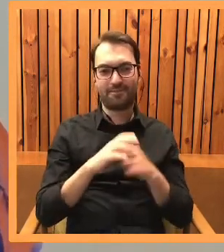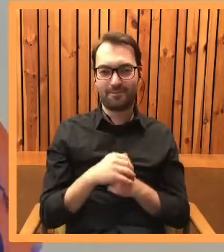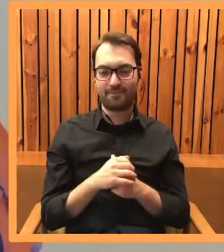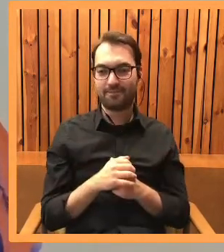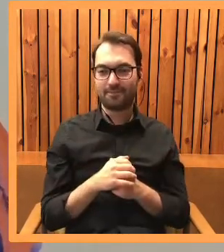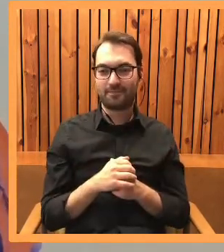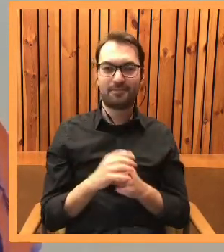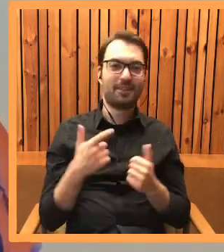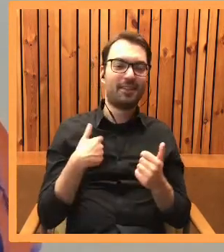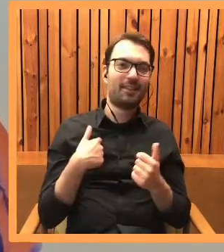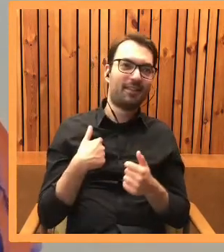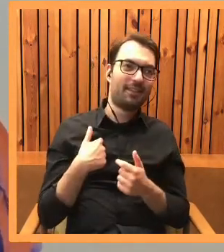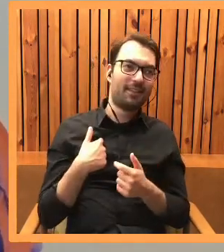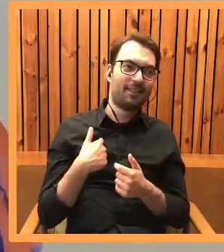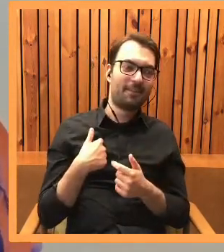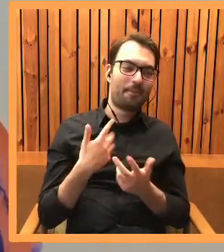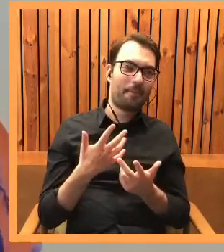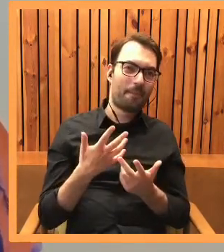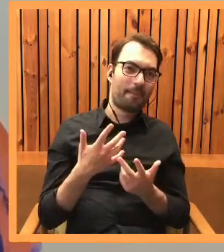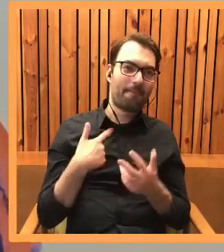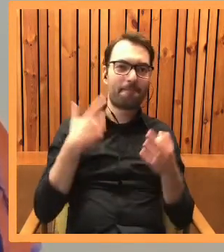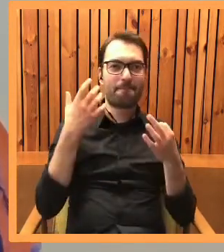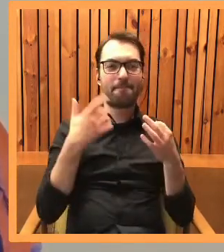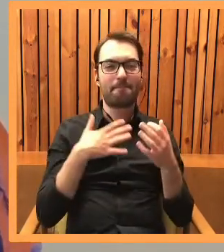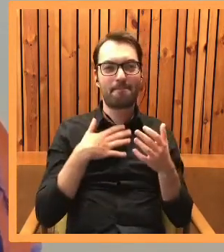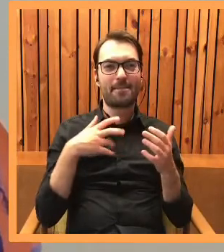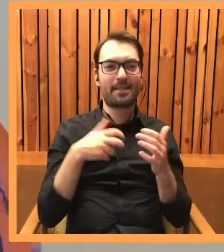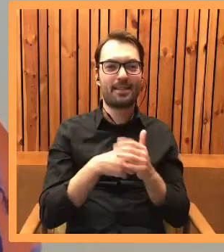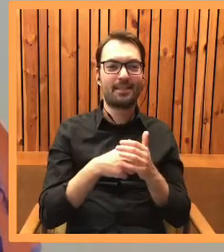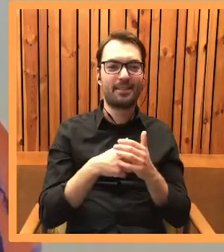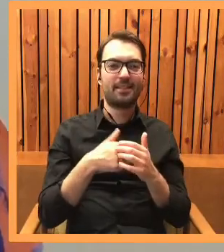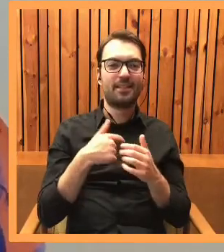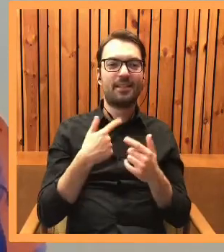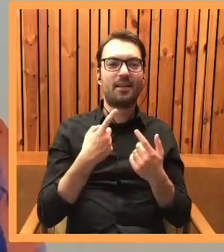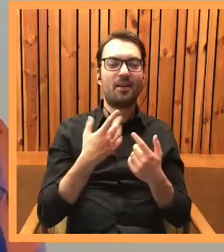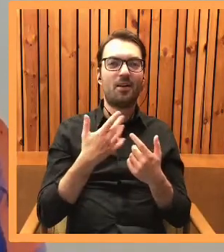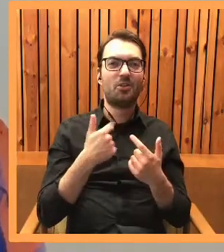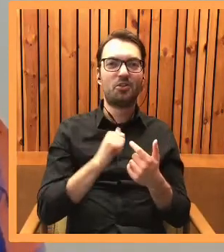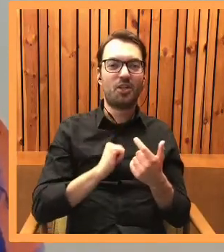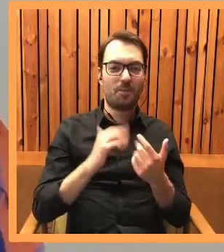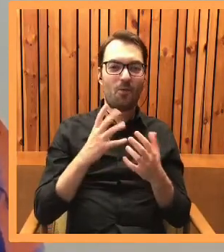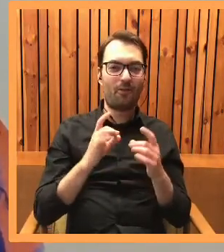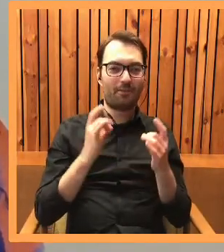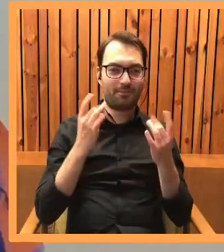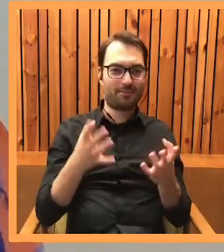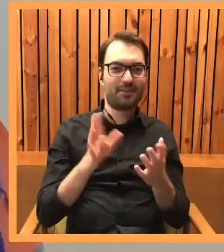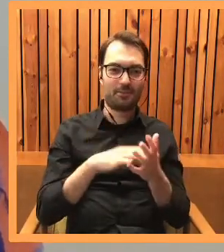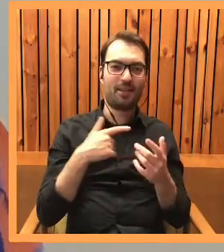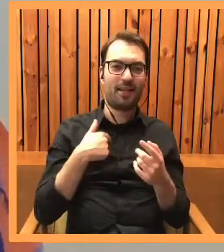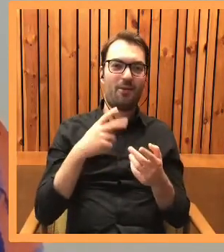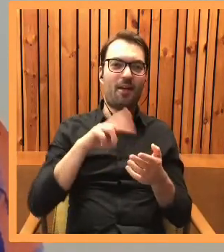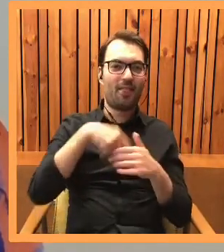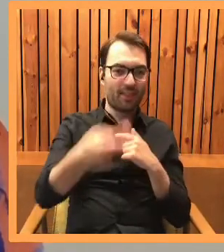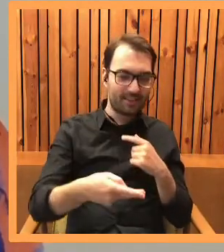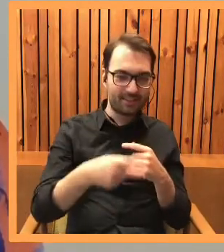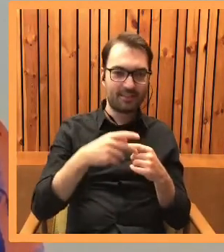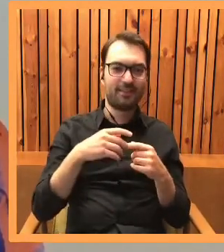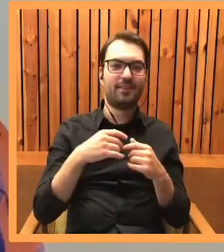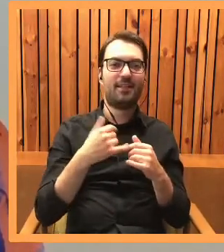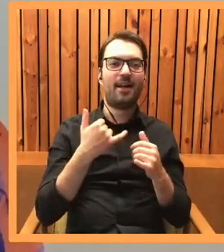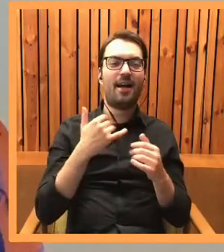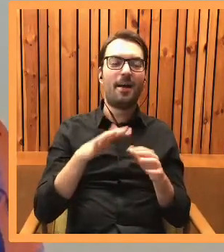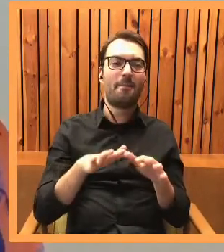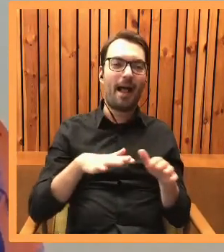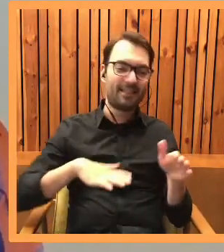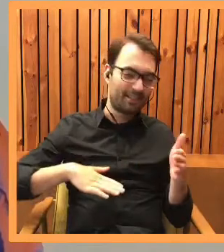No i mam jakąś taką zastanawiającą skłonność do samouszkodzeń. Czy to potykania się, zawadzania małymi